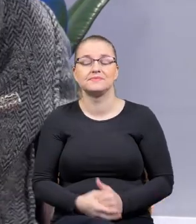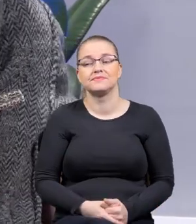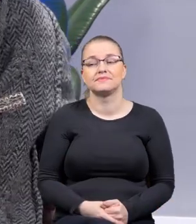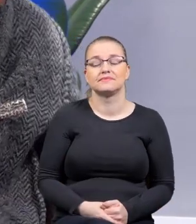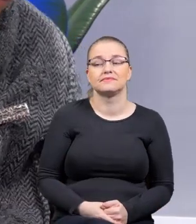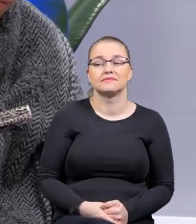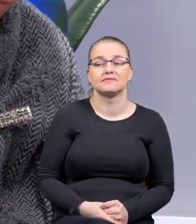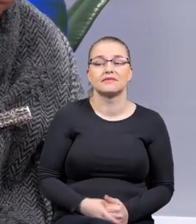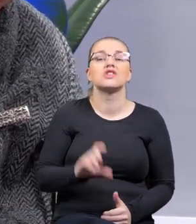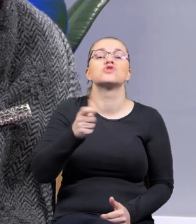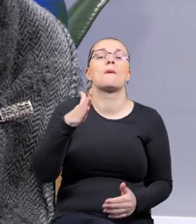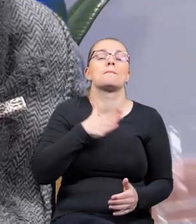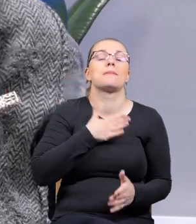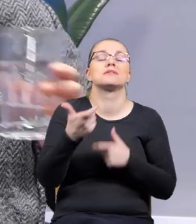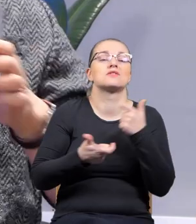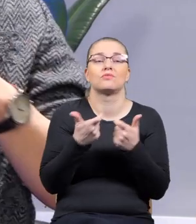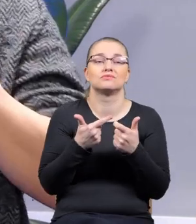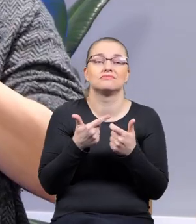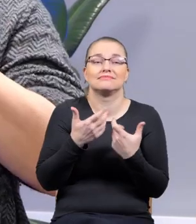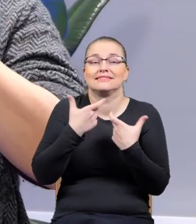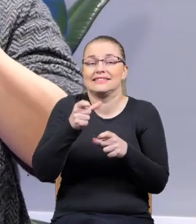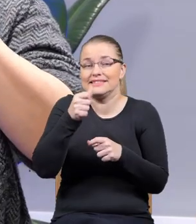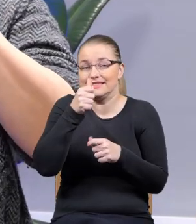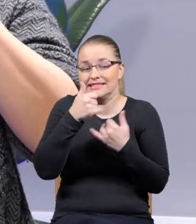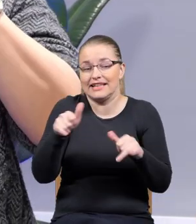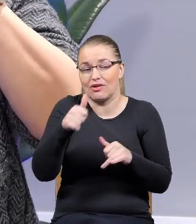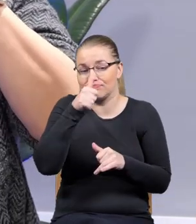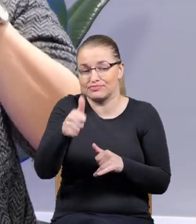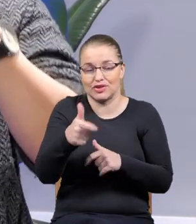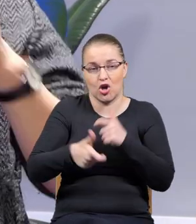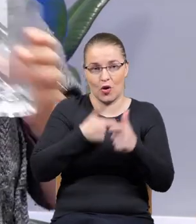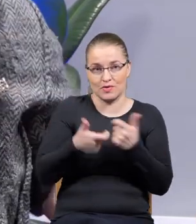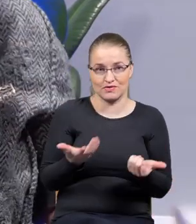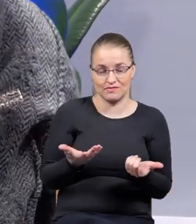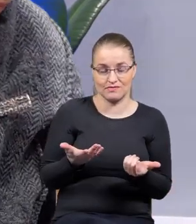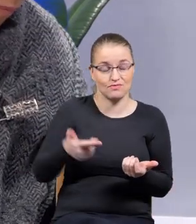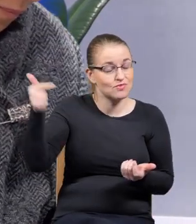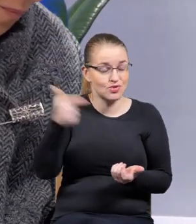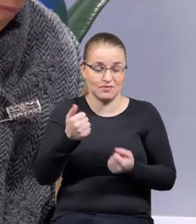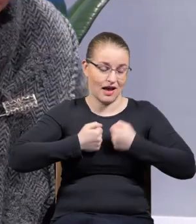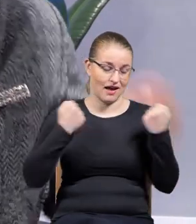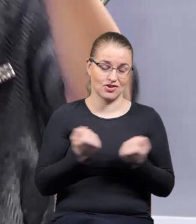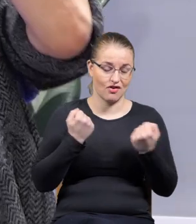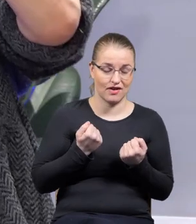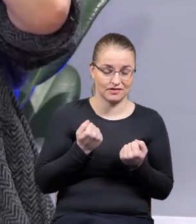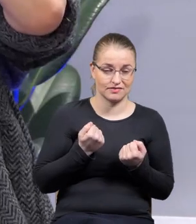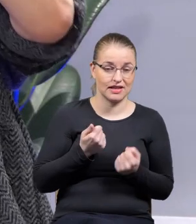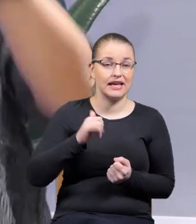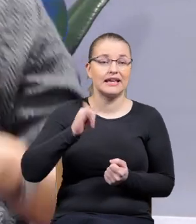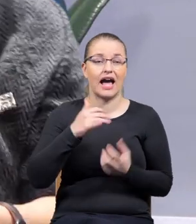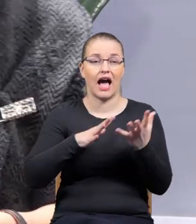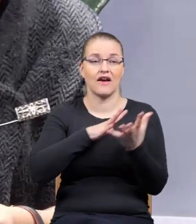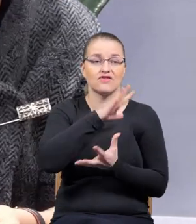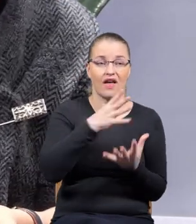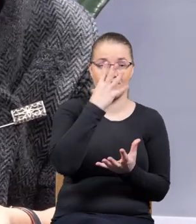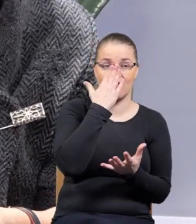A co mam już robić? Nic innego nie potrafimy. Oczywiście musimy się u nią zrobić, prawda? Jak ten świat wygląda, jak teraz